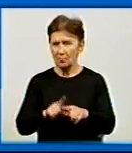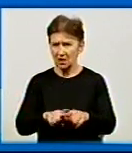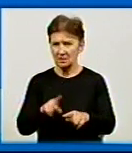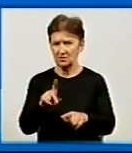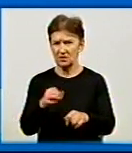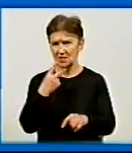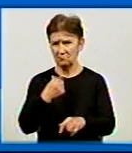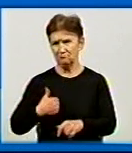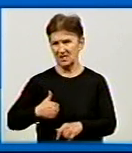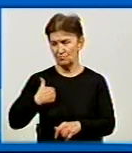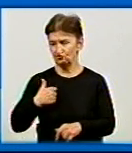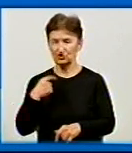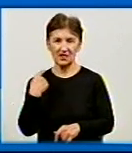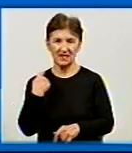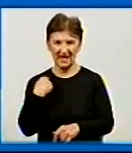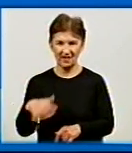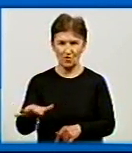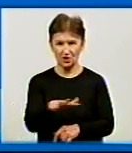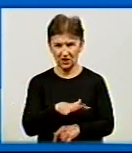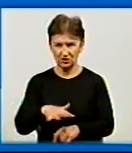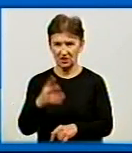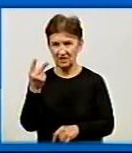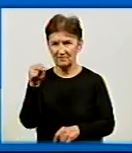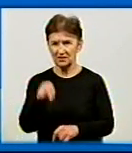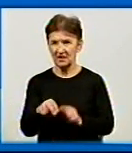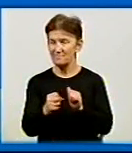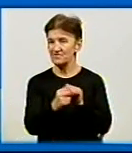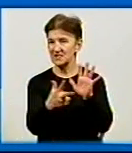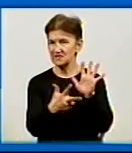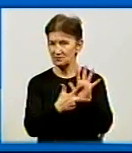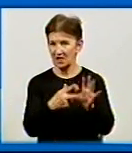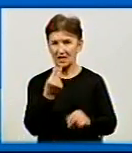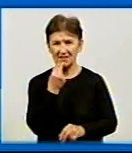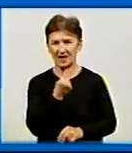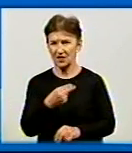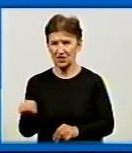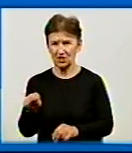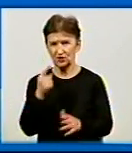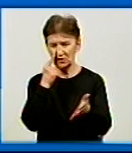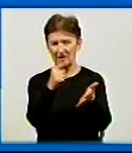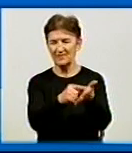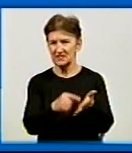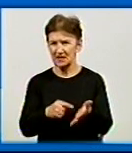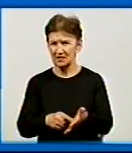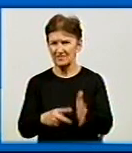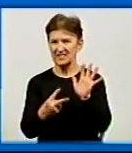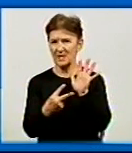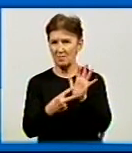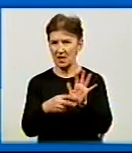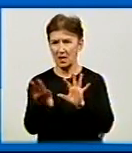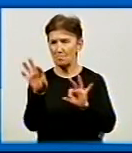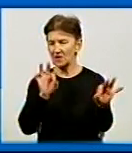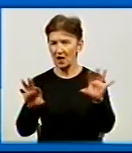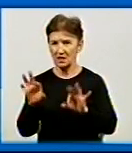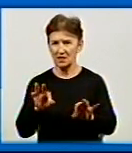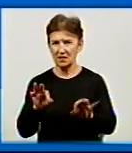Кіровоградщини в Україні та світі. У 2018-му найкращі визначалися в семі номінаціях, до уваги бралися